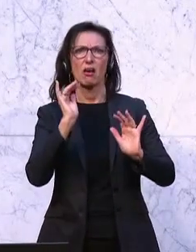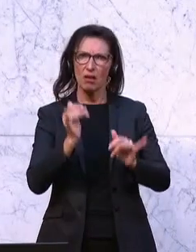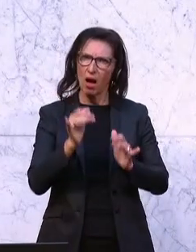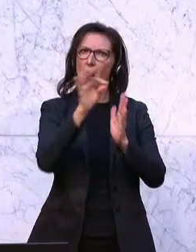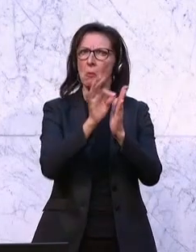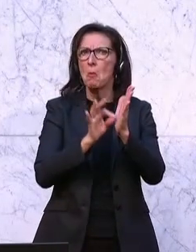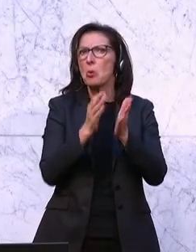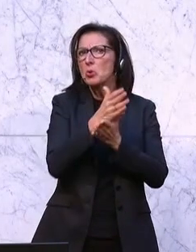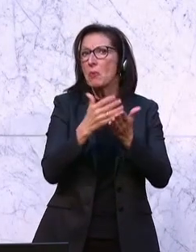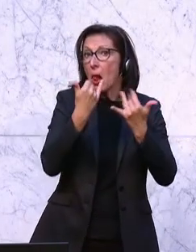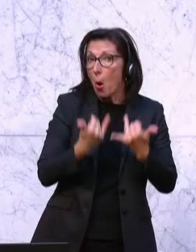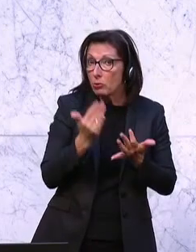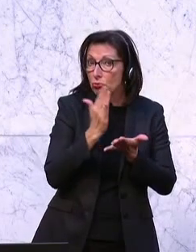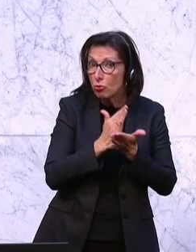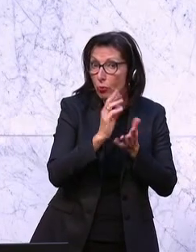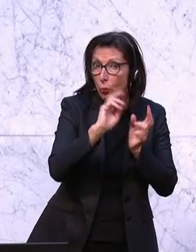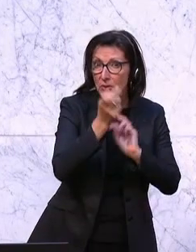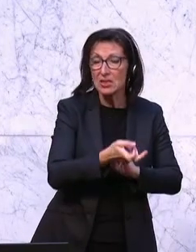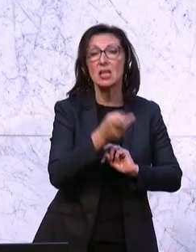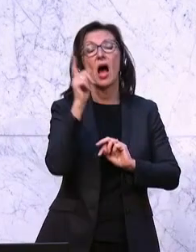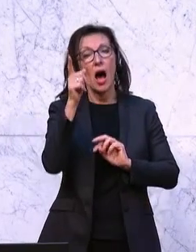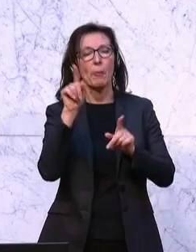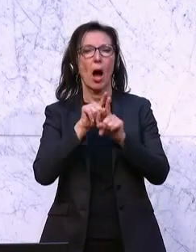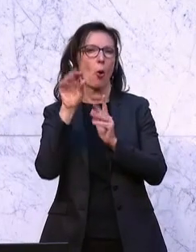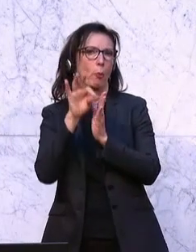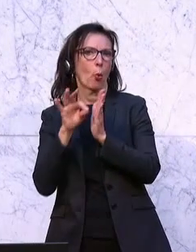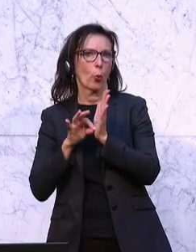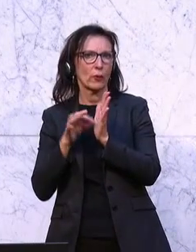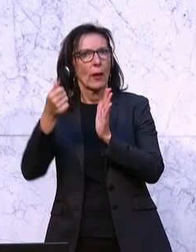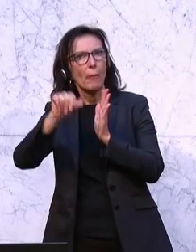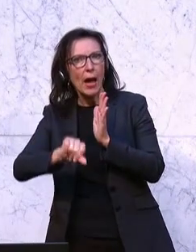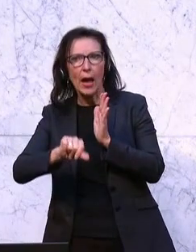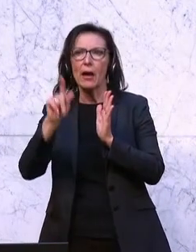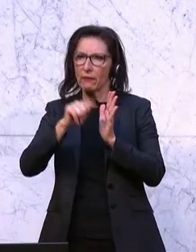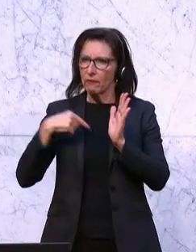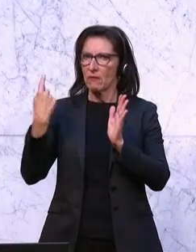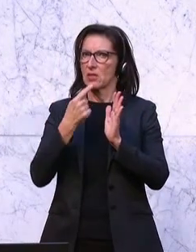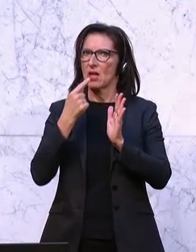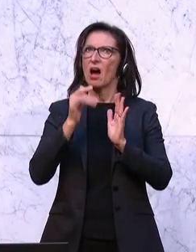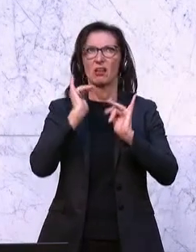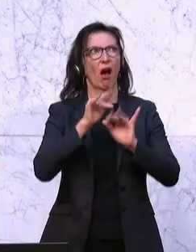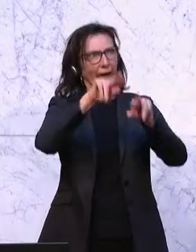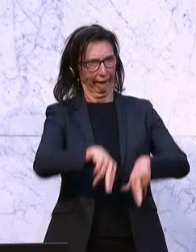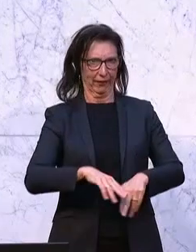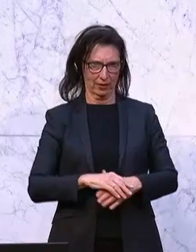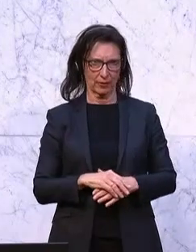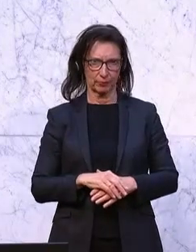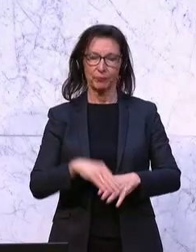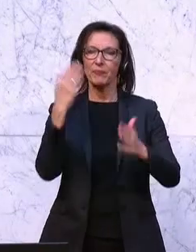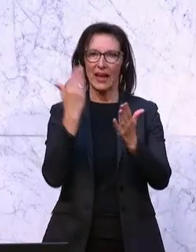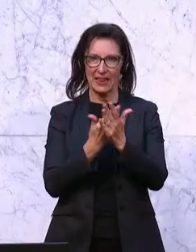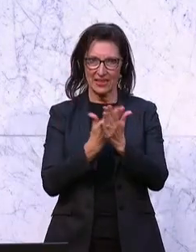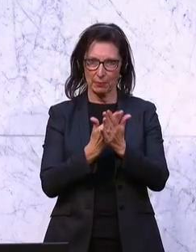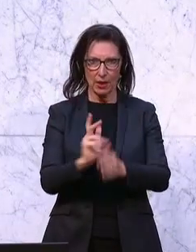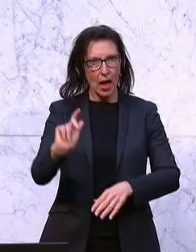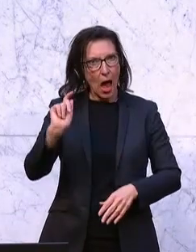heute umsetzen, aber die darüber hinausgehenden Punkte halten wir auch für gut und richtig. Und ich bringe daher den Antrag